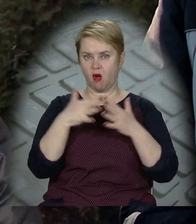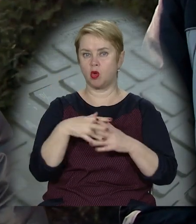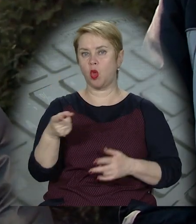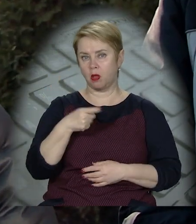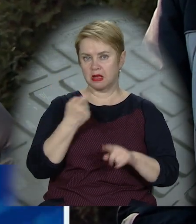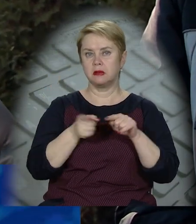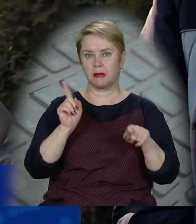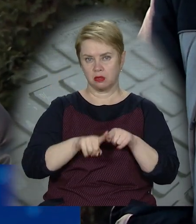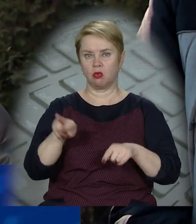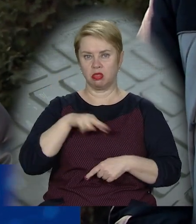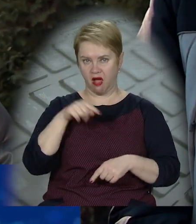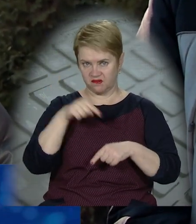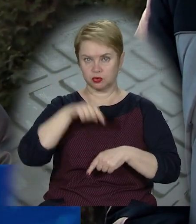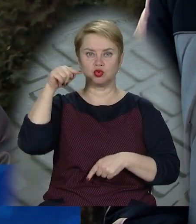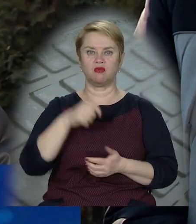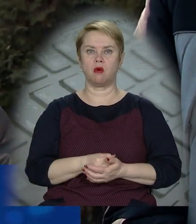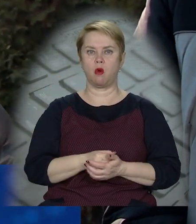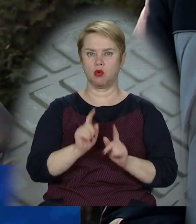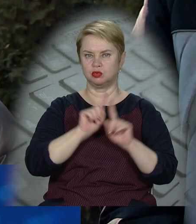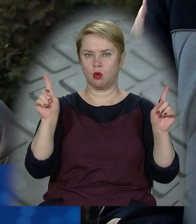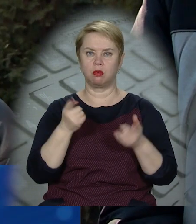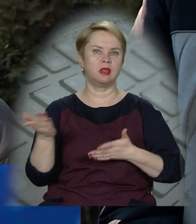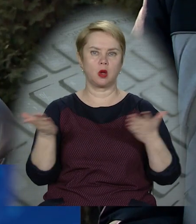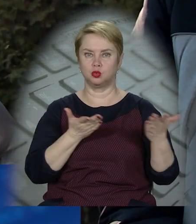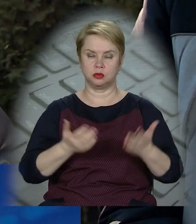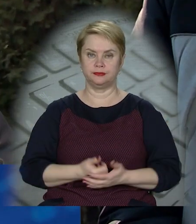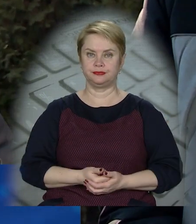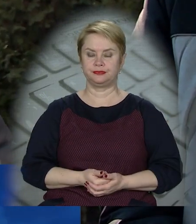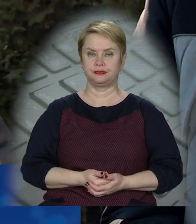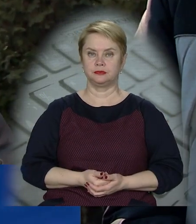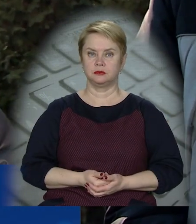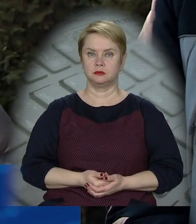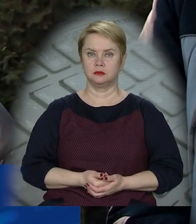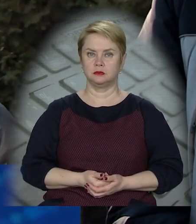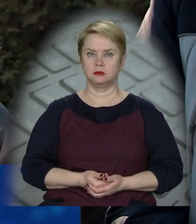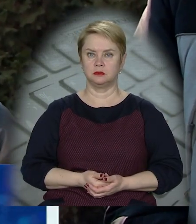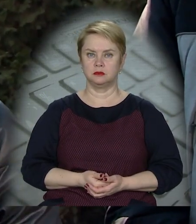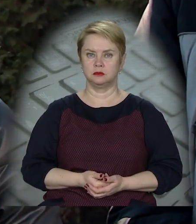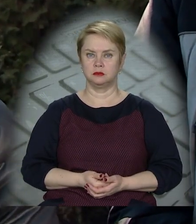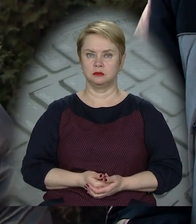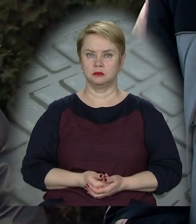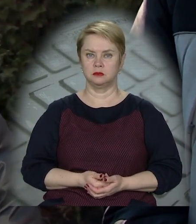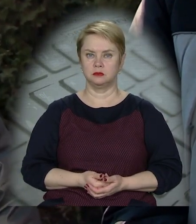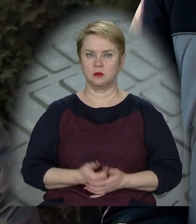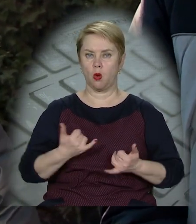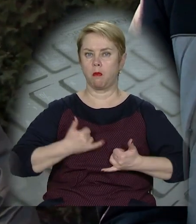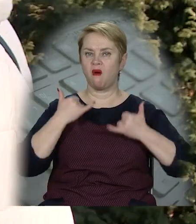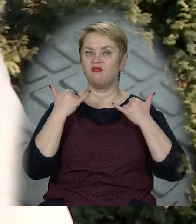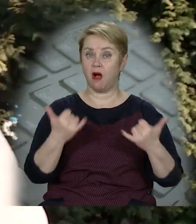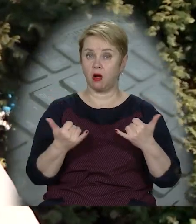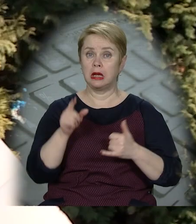Донбасі, тому я відчуваю особливу якусь повагу.